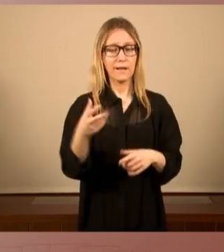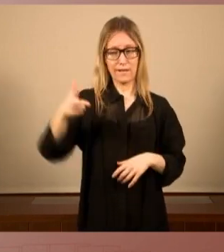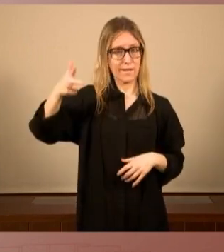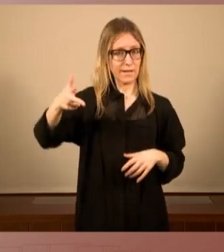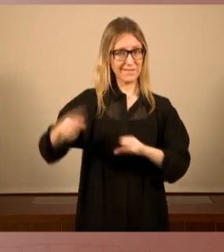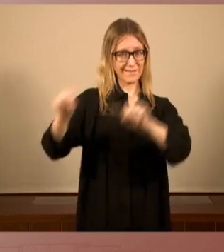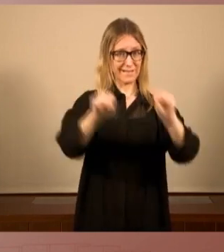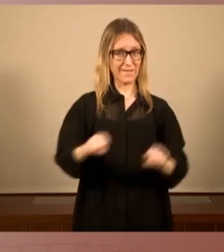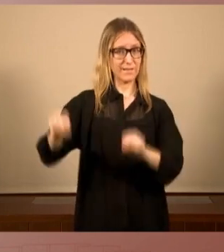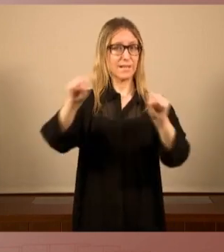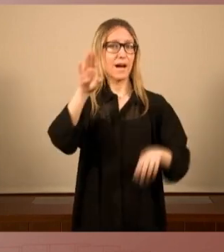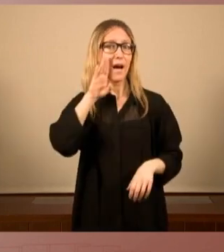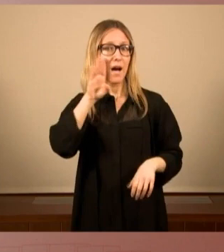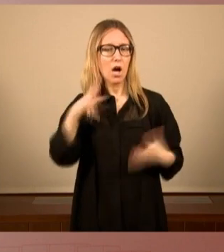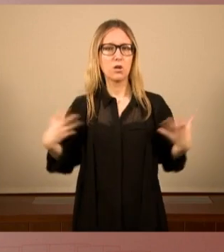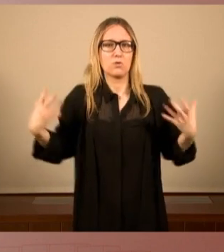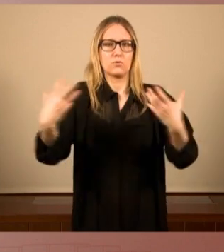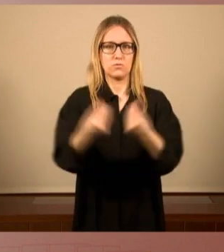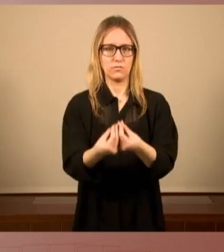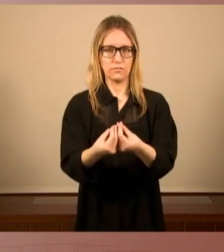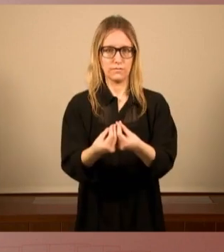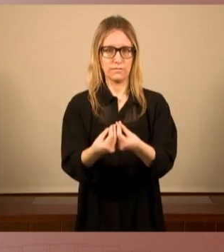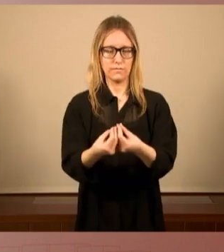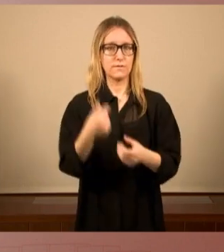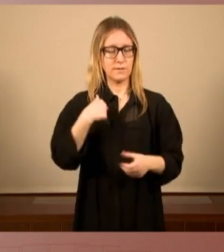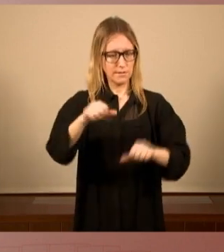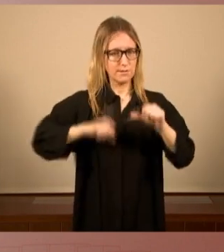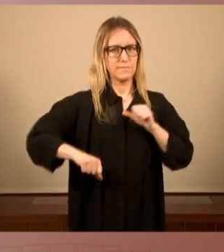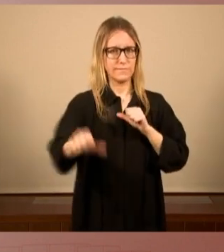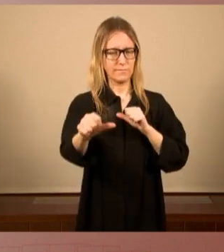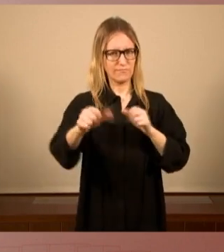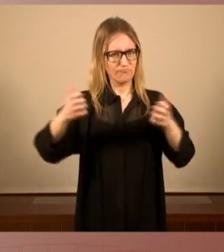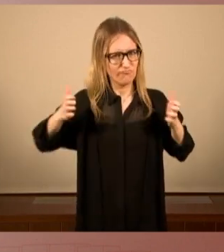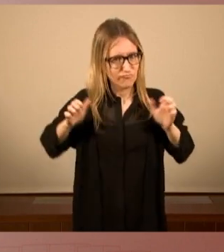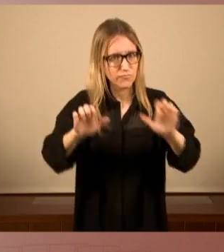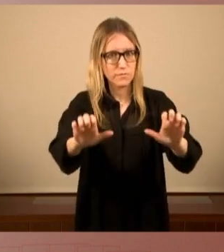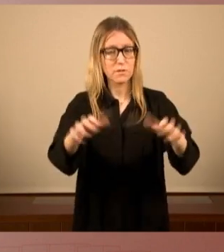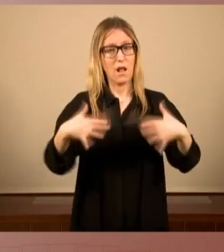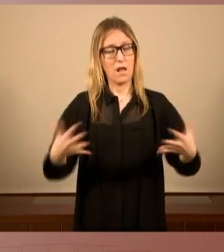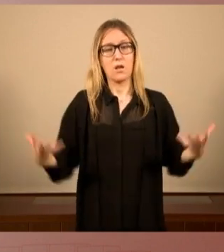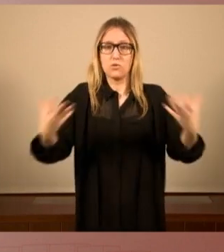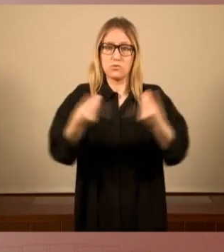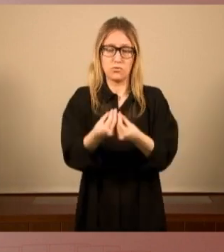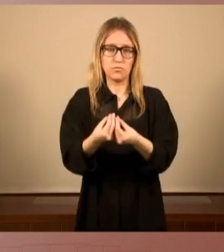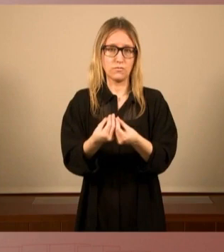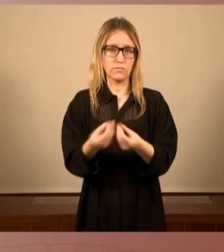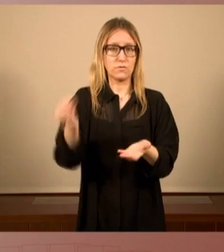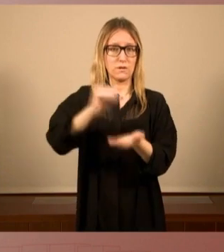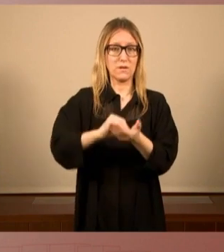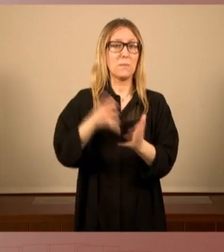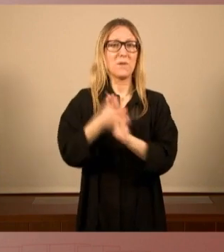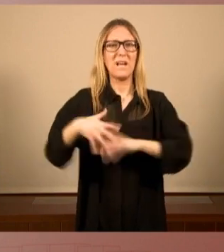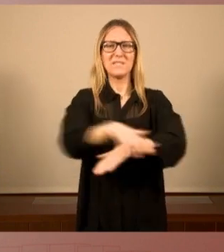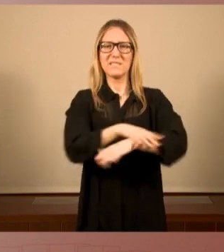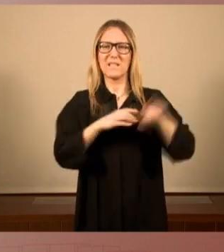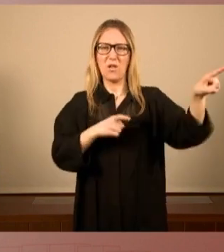sigui conjunta i que aquest embat que hem de tornar a prendre conjuntament davant d'un estat demofòbic